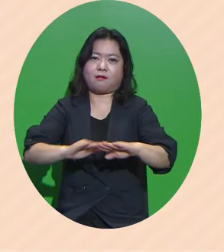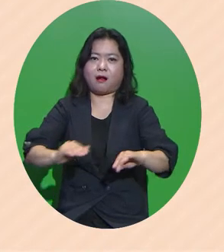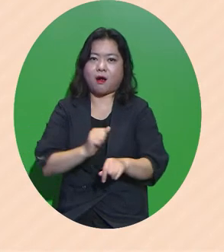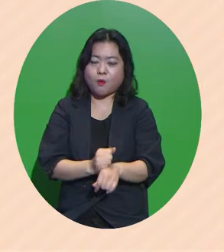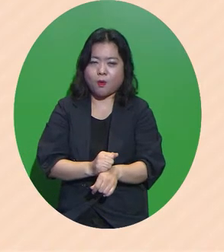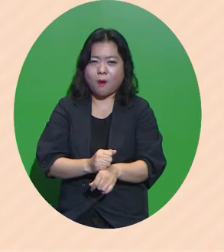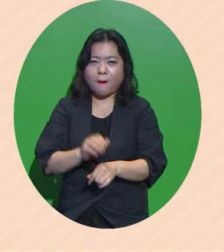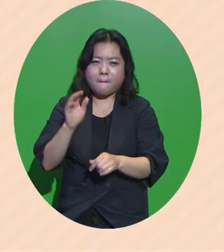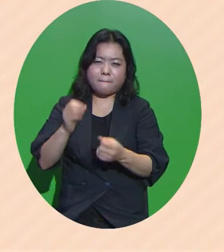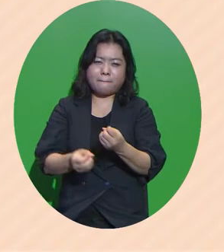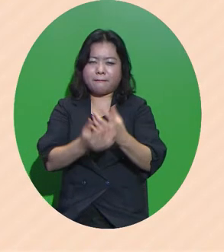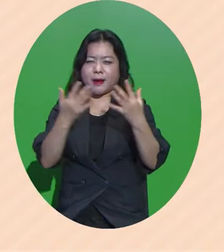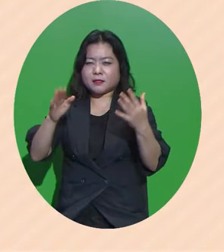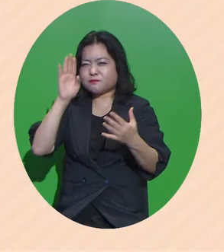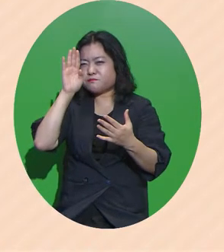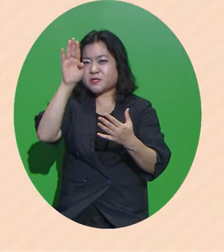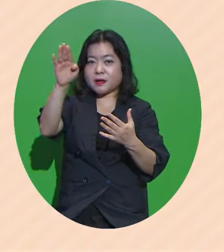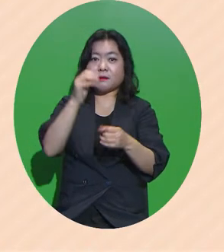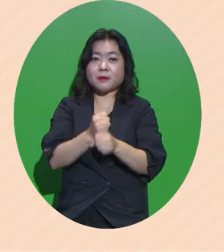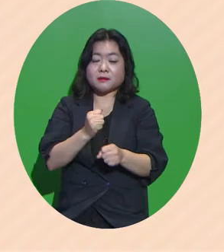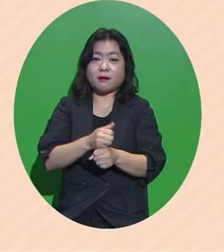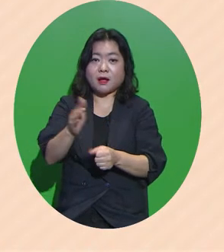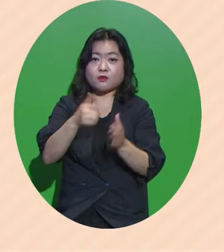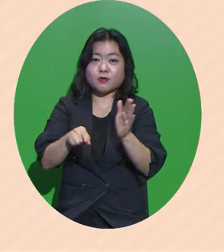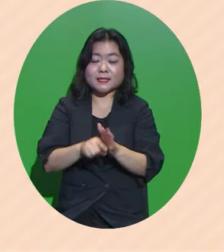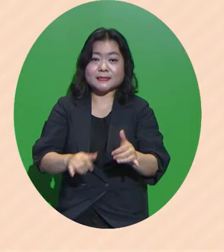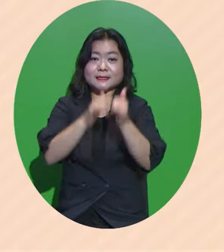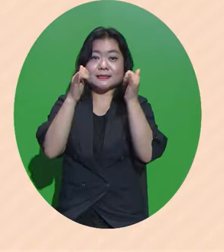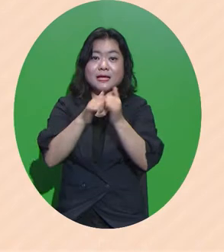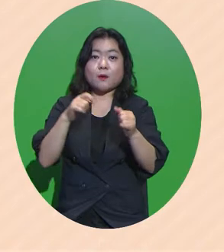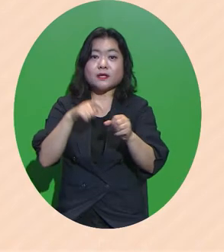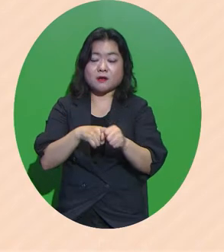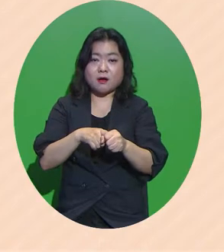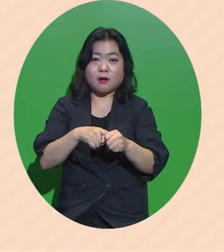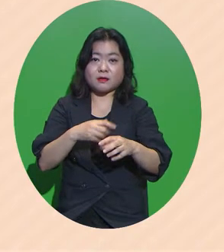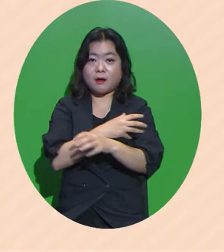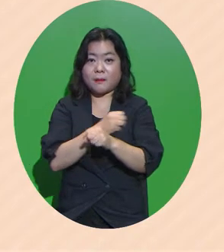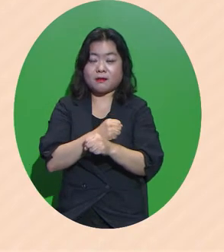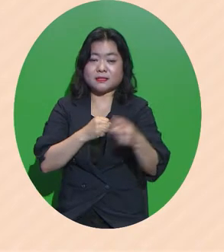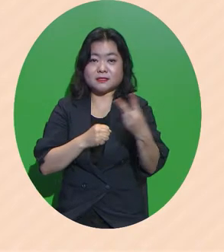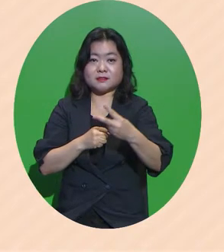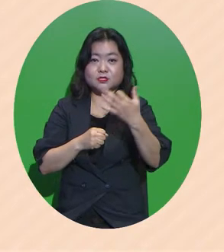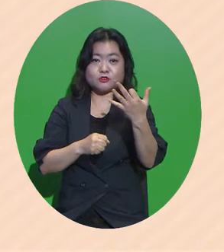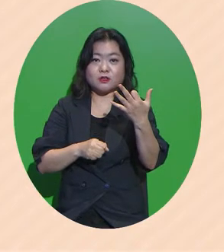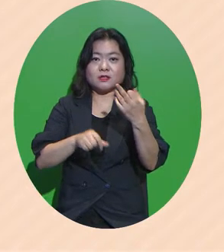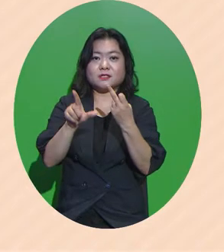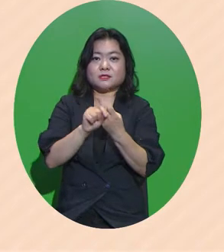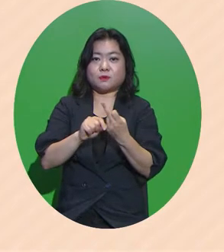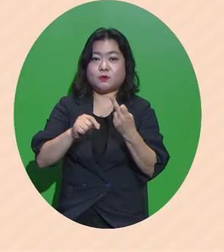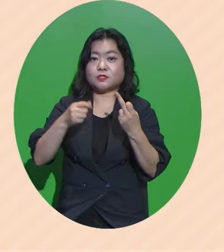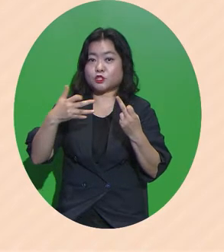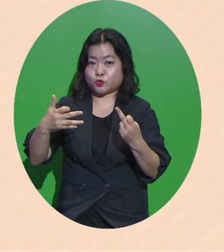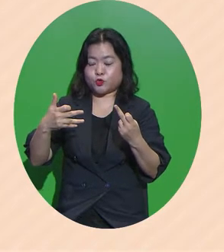밝은 미래를 열어나가자는 사회적 협약을 2019년 12월 19일 날 했습니다